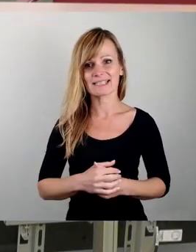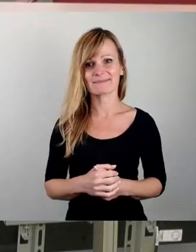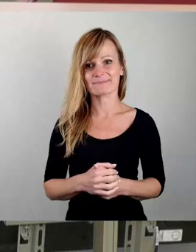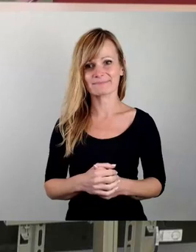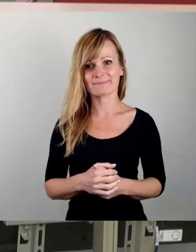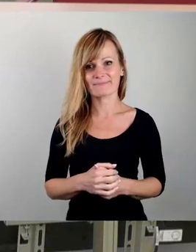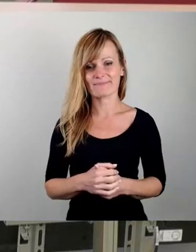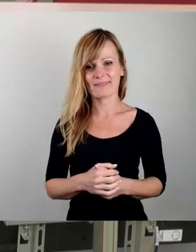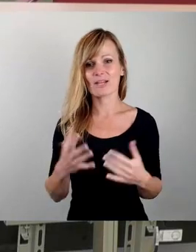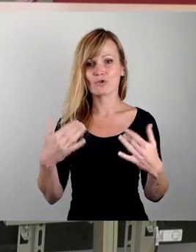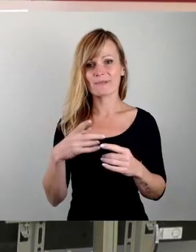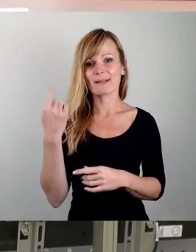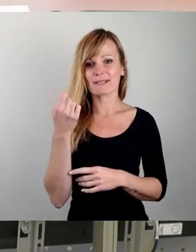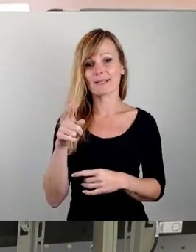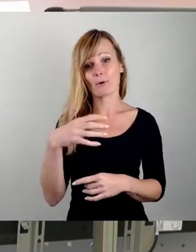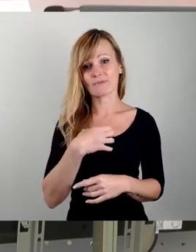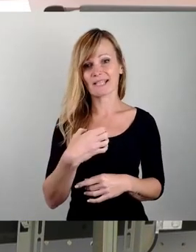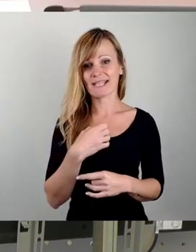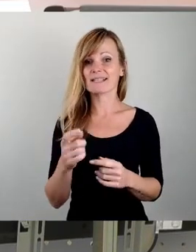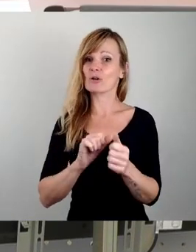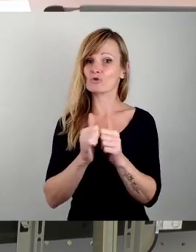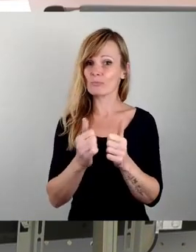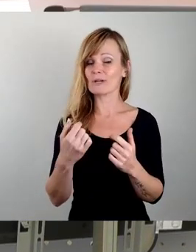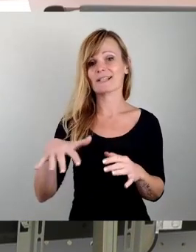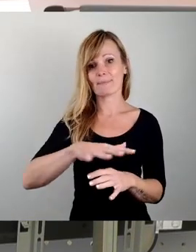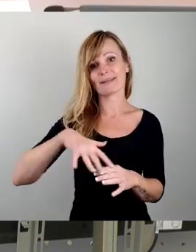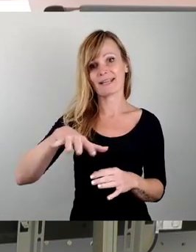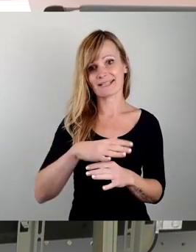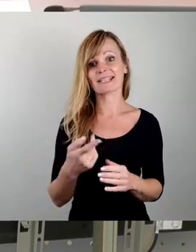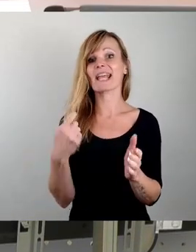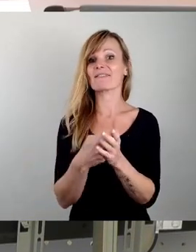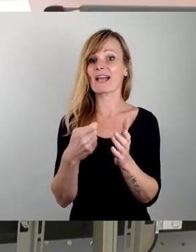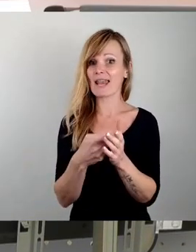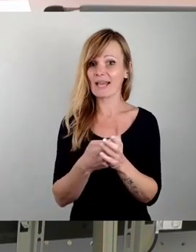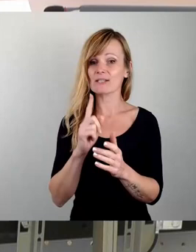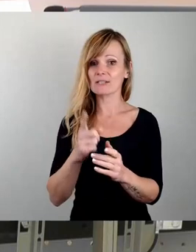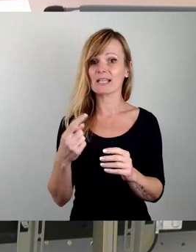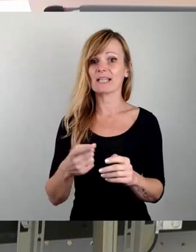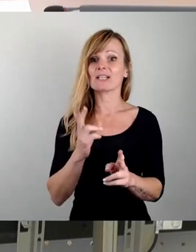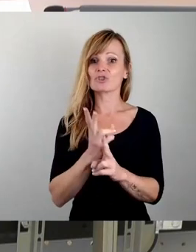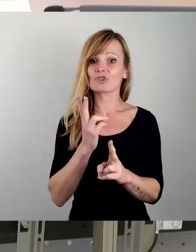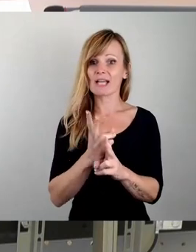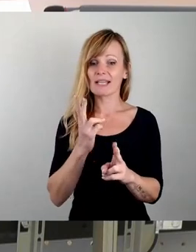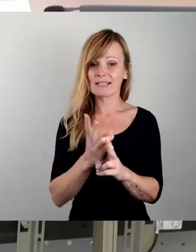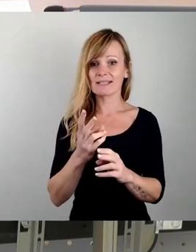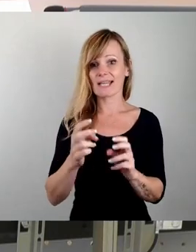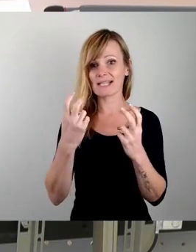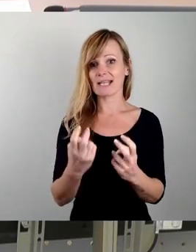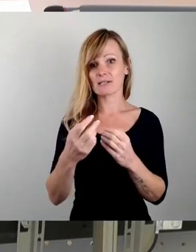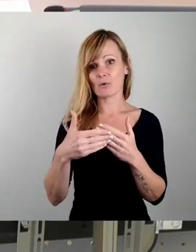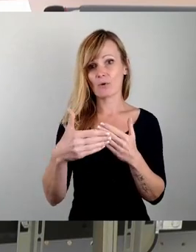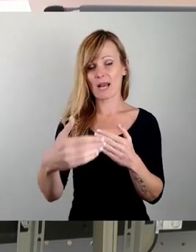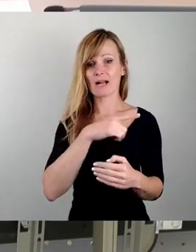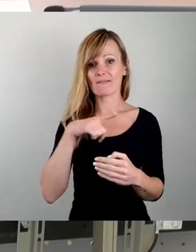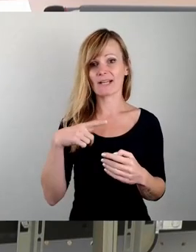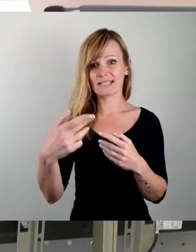Spielbetrieb auf den Dresdner Sportplätzen gewährleisten, Instandsetzung langfristig planen. So der vielversprechende